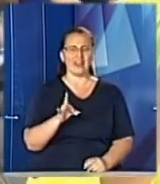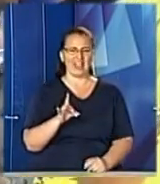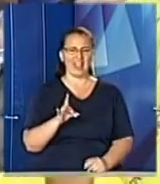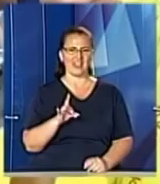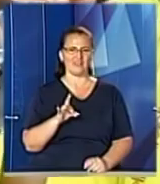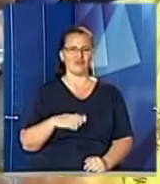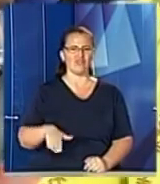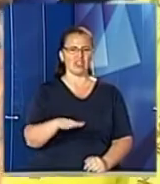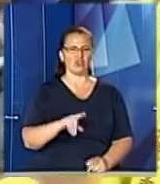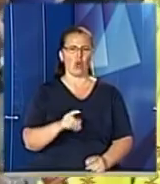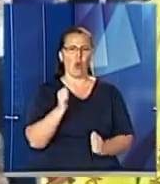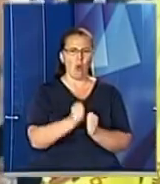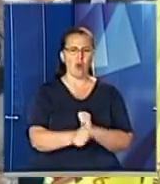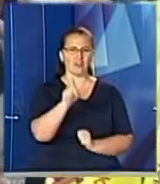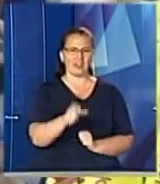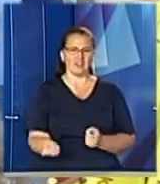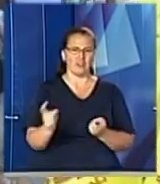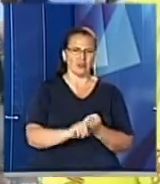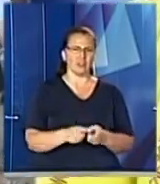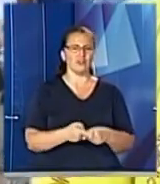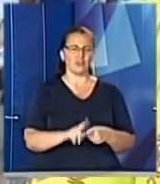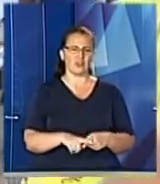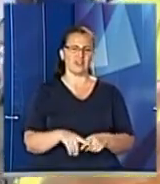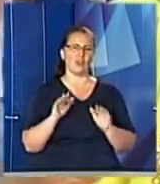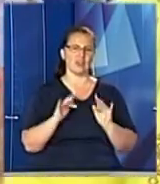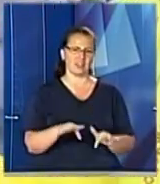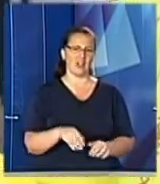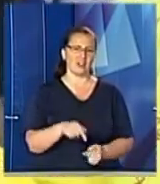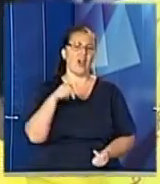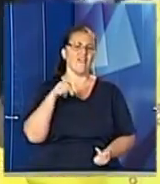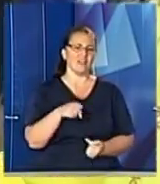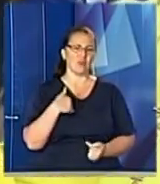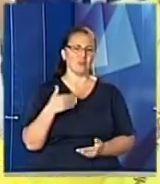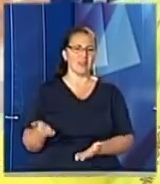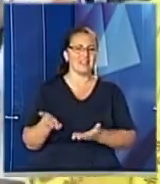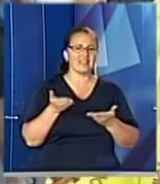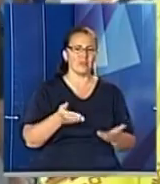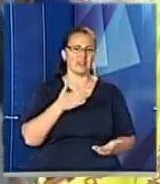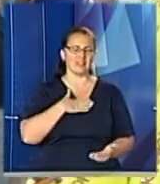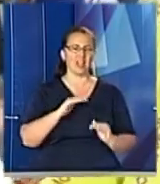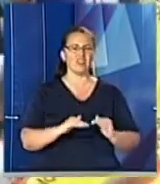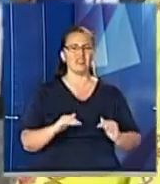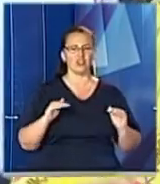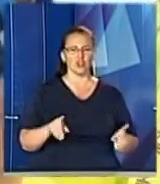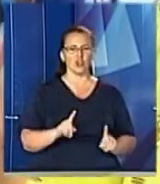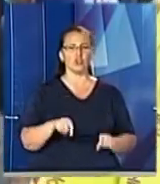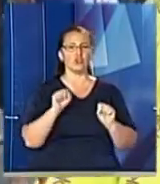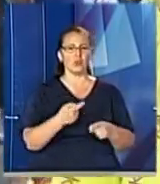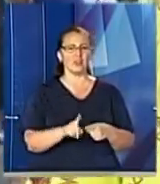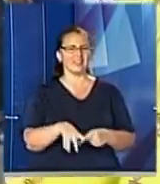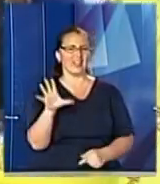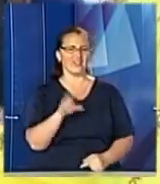кожною людиною долучилася до цього дійства. Відповідно, ми туди запросили наших діточок, які змогли це все